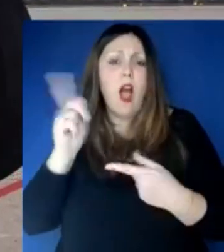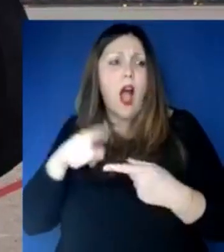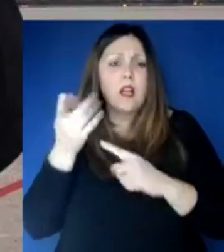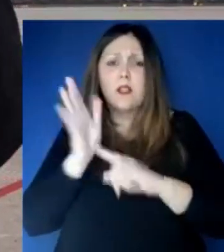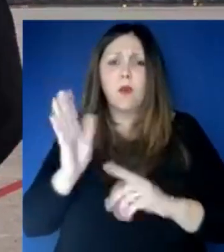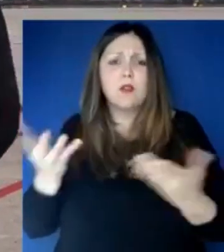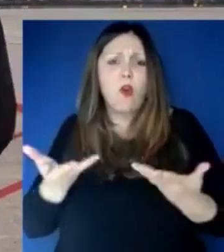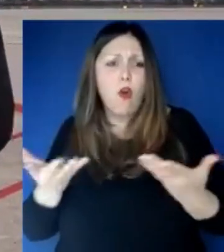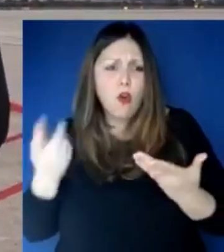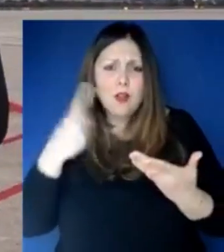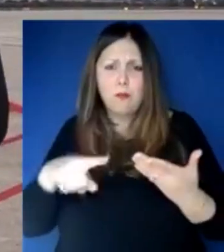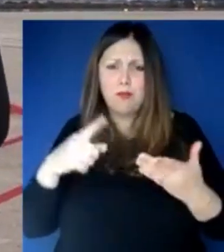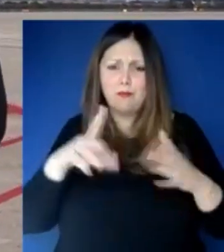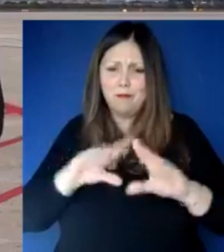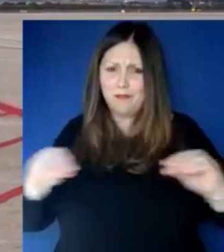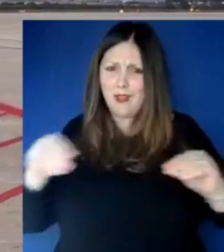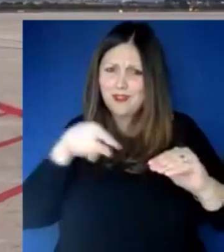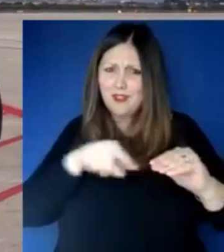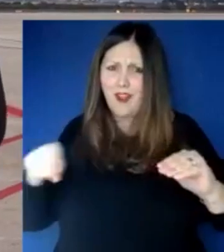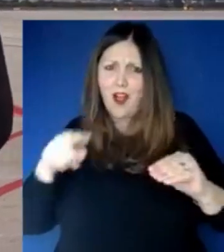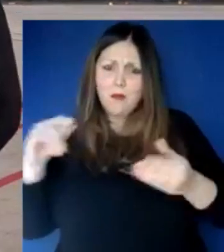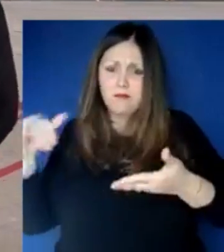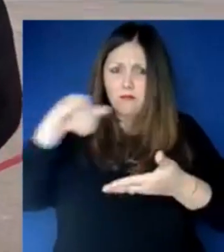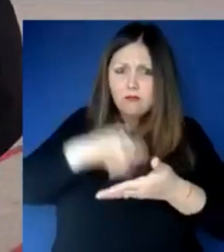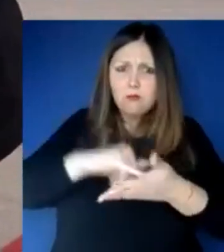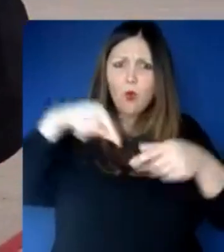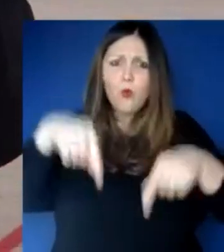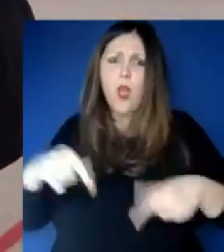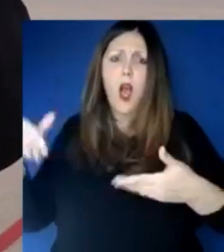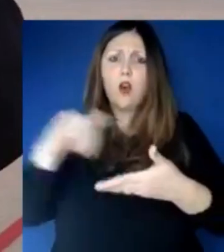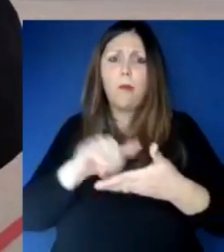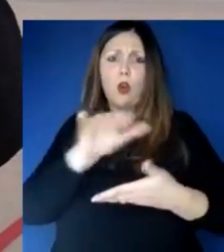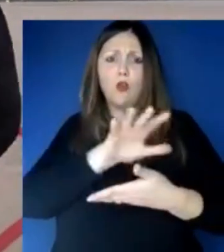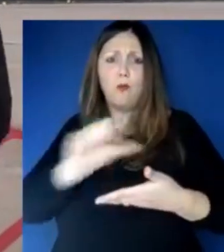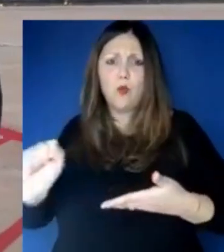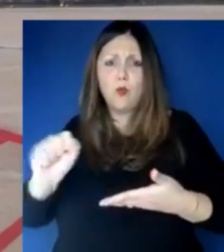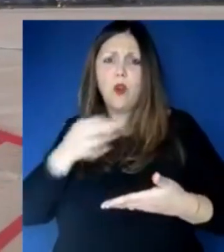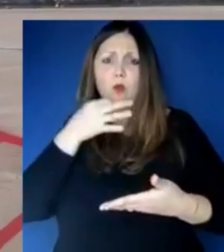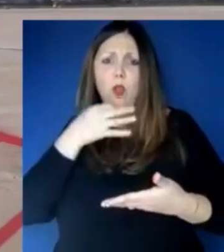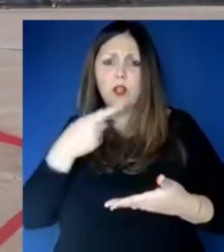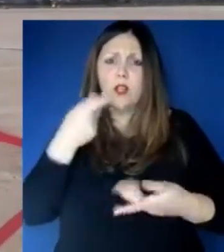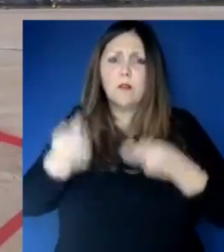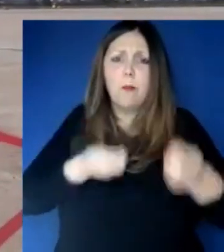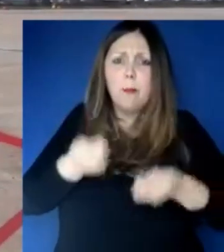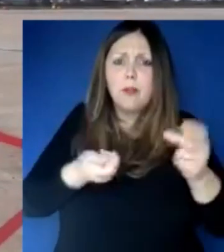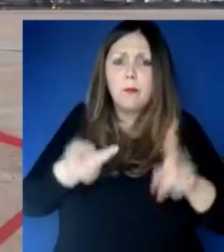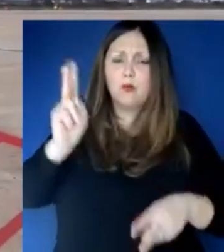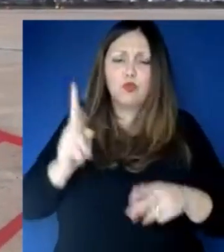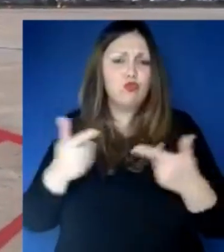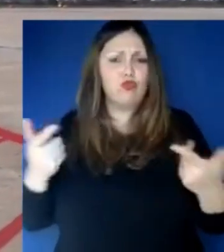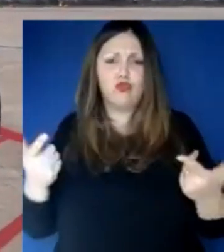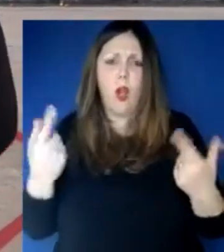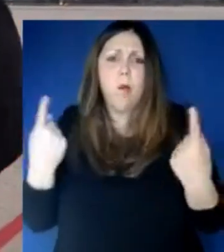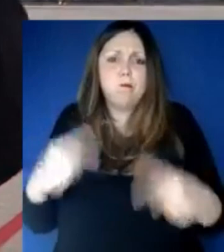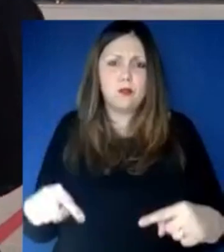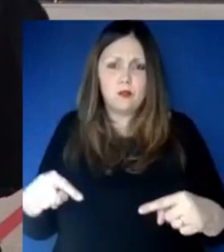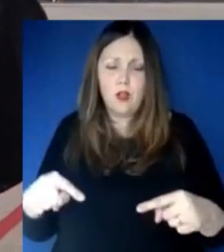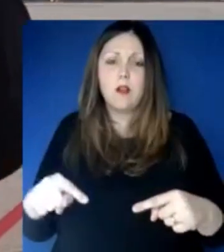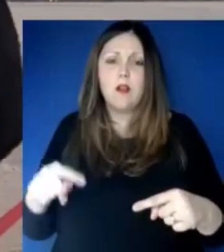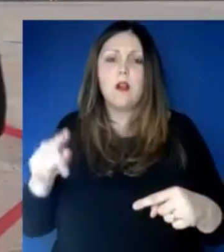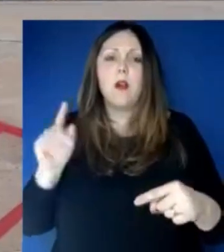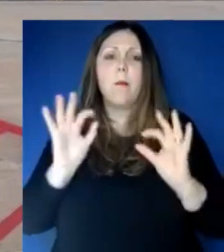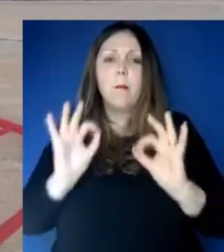costi aggiuntivi. Saranno lo stesso personale dell'aeroporto di Bari a stivarla,